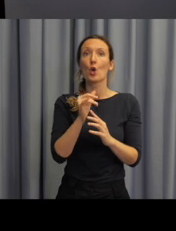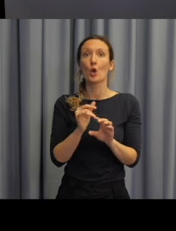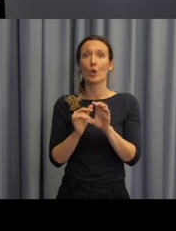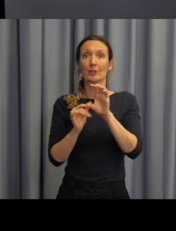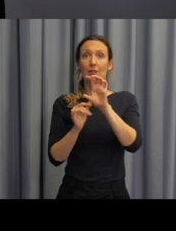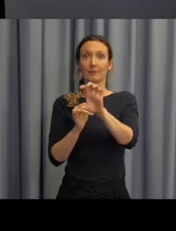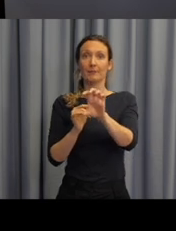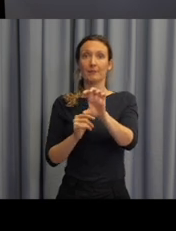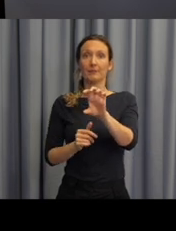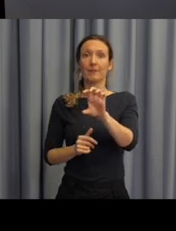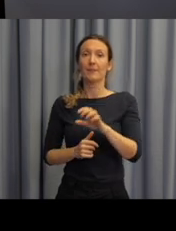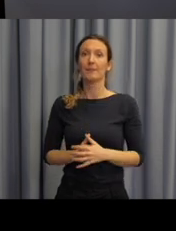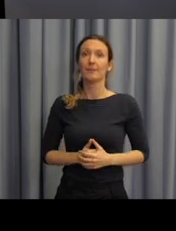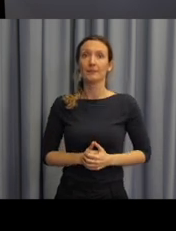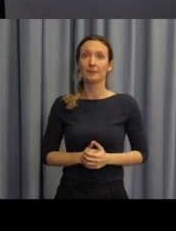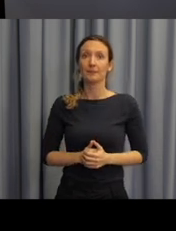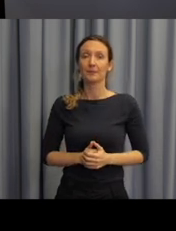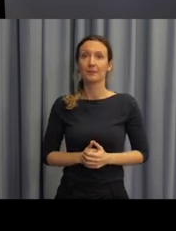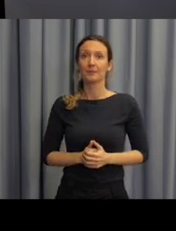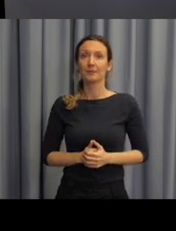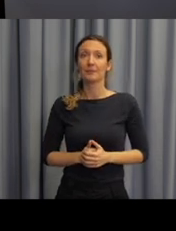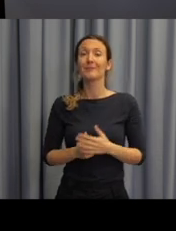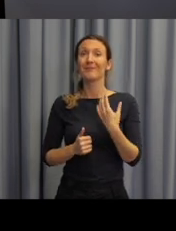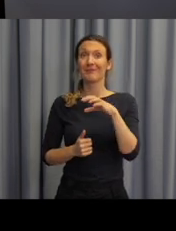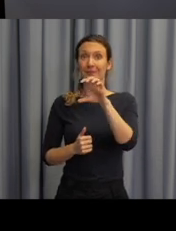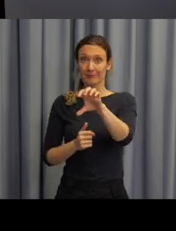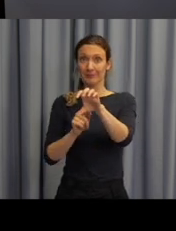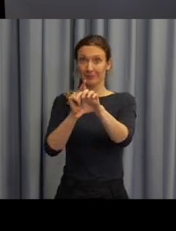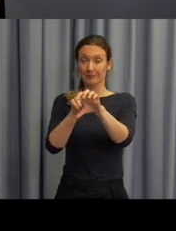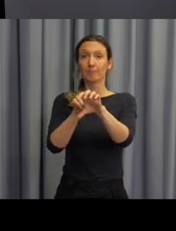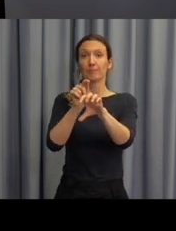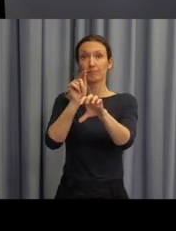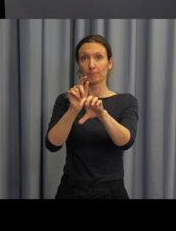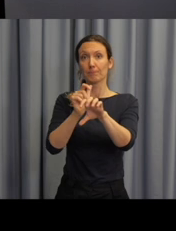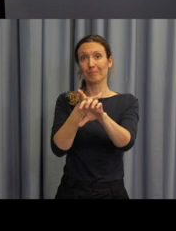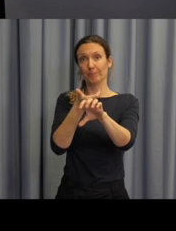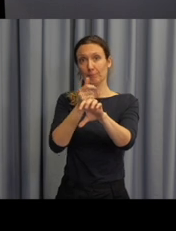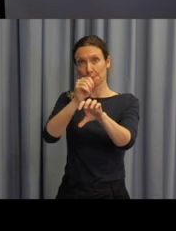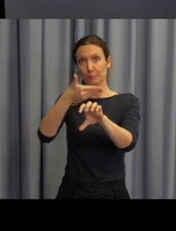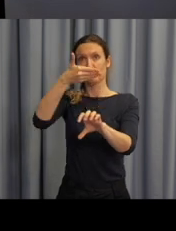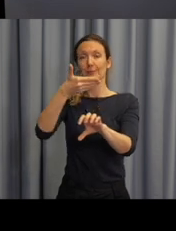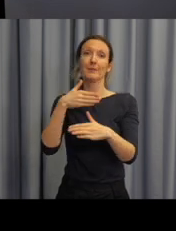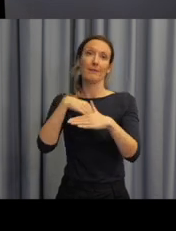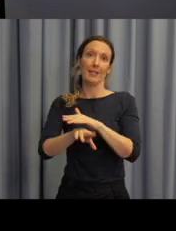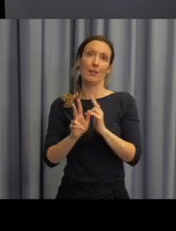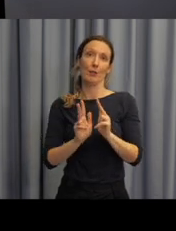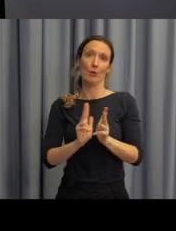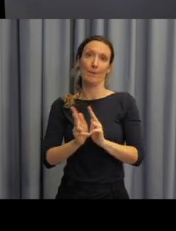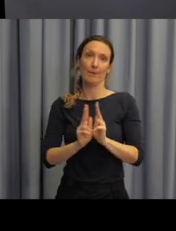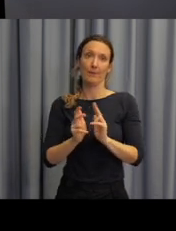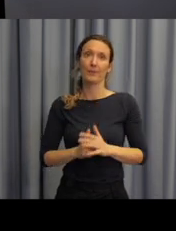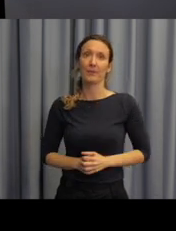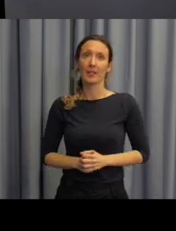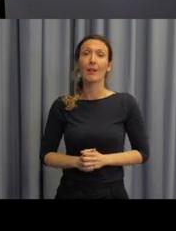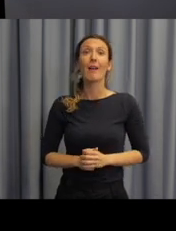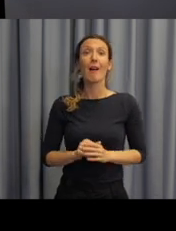obsahují odkazy na videa v českém znakovém jazyce. Ty QR kódy